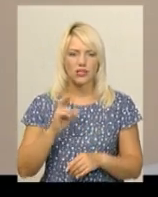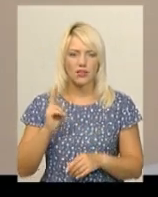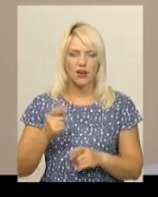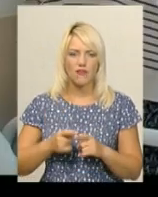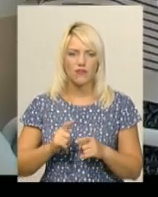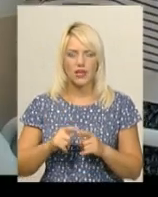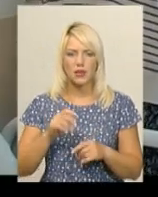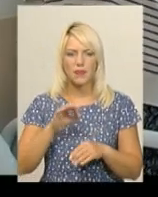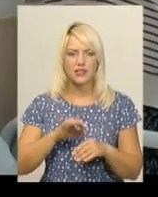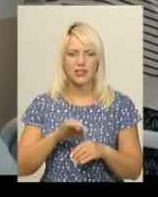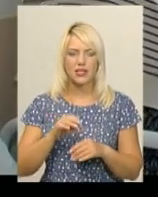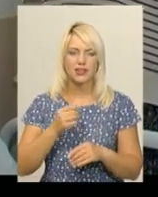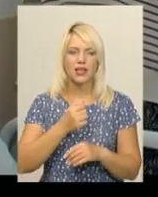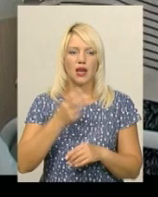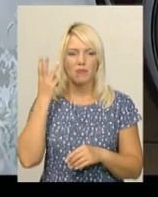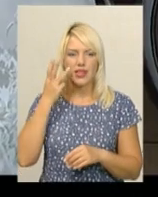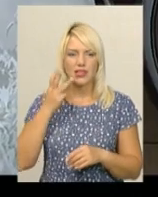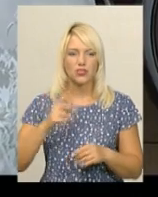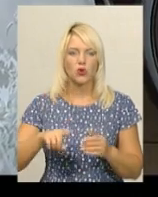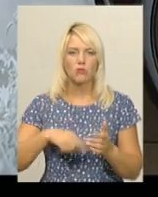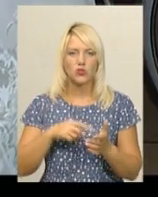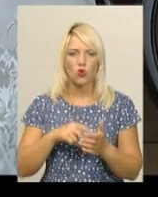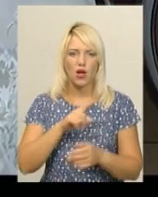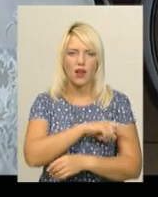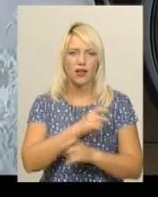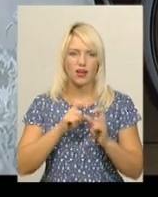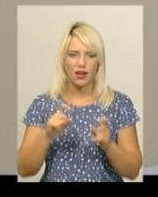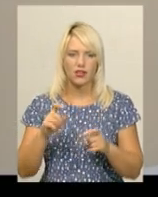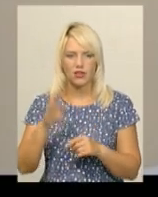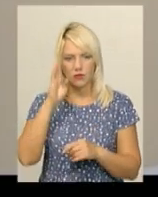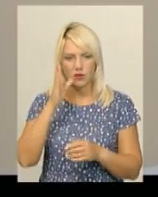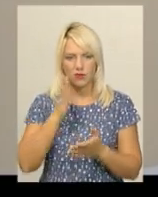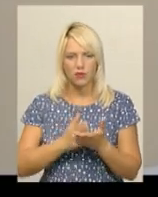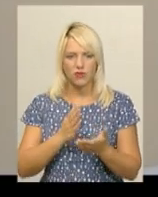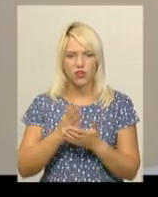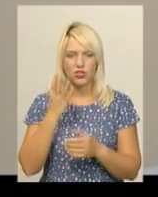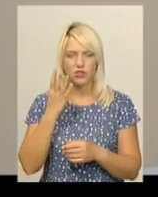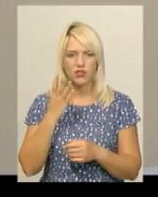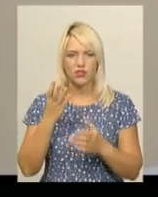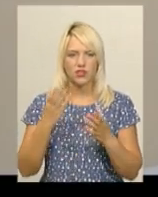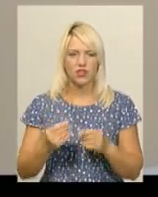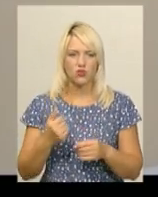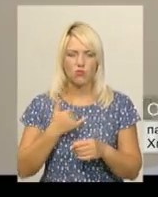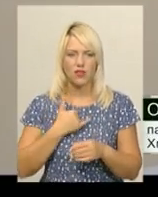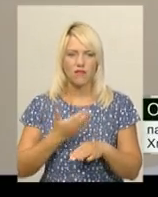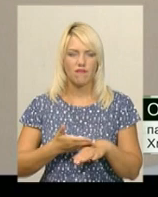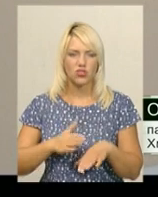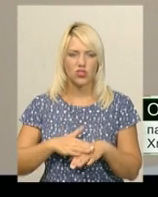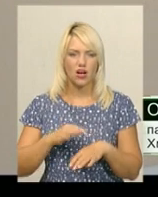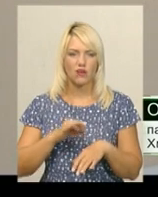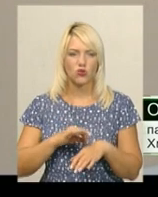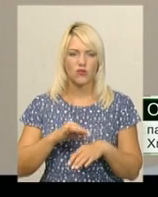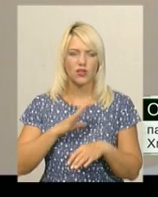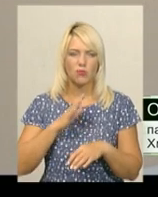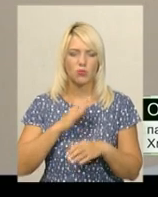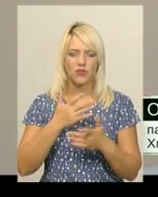терапевтичного відділення Хмельницької міської лікарні. У хоспісній палаті він перебуває четвертий день. У мене ніби така важка хвороба, то я вже перебував в